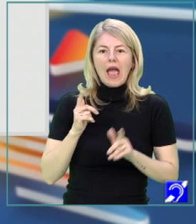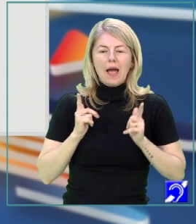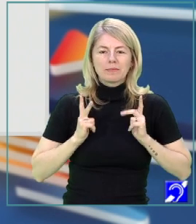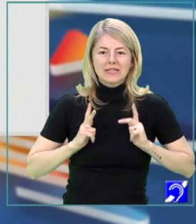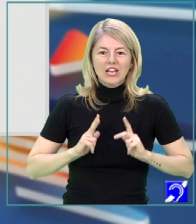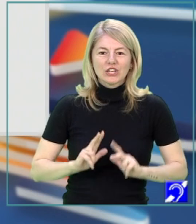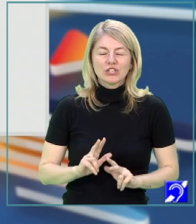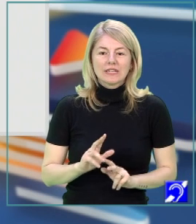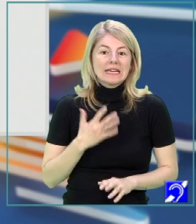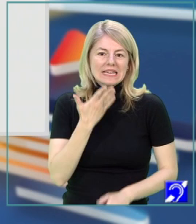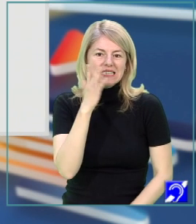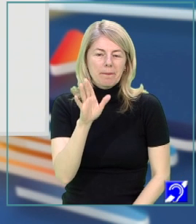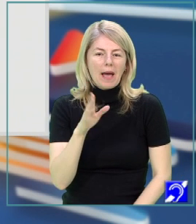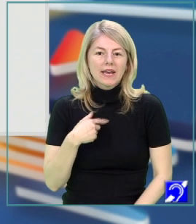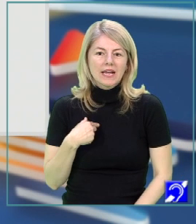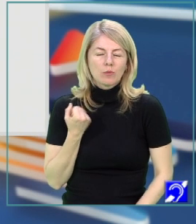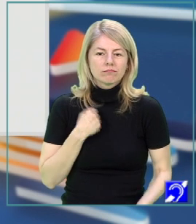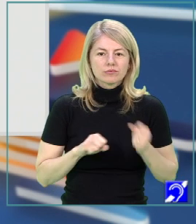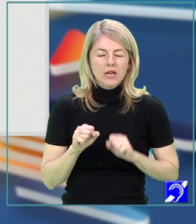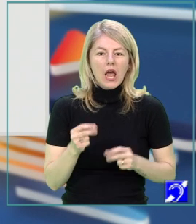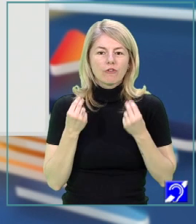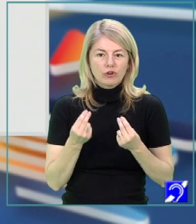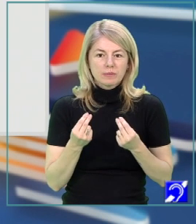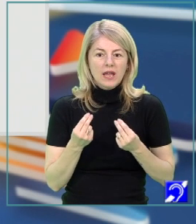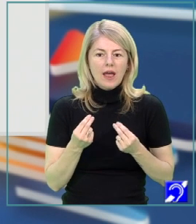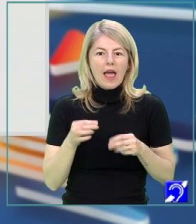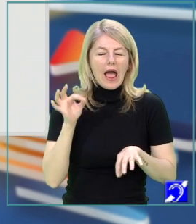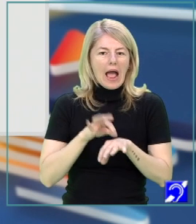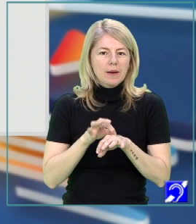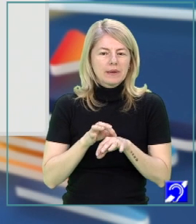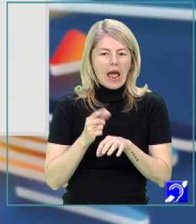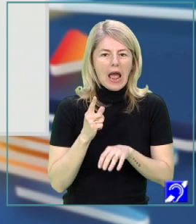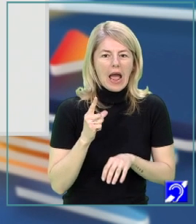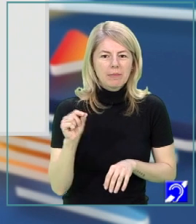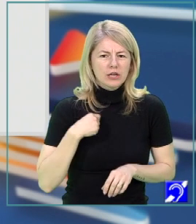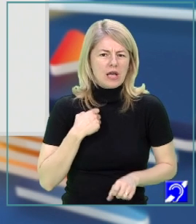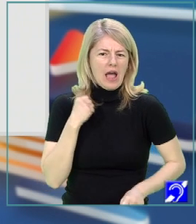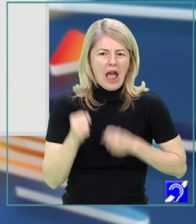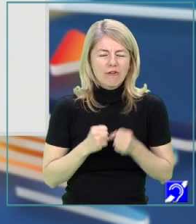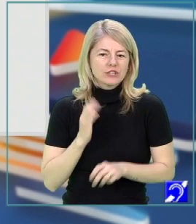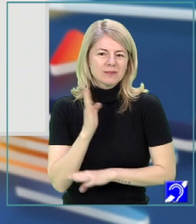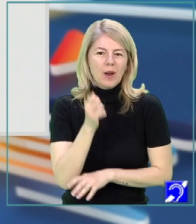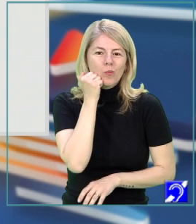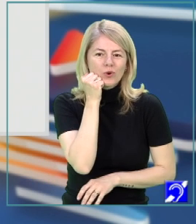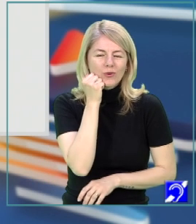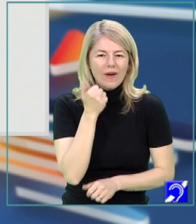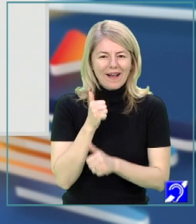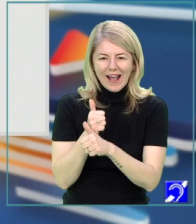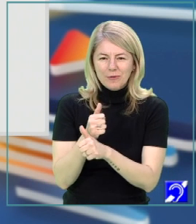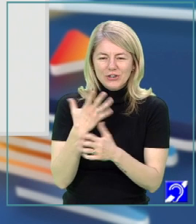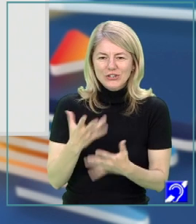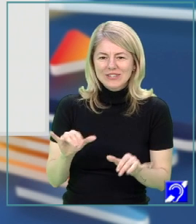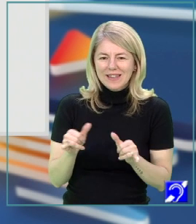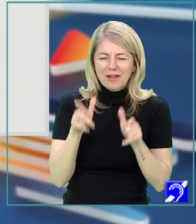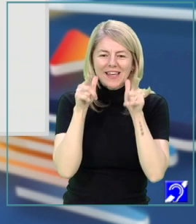nemişcat. Se pare că reflexul meu a avut cel mai bun efect. Brusc, am prins puțin curaj și am rupt-o la fugă spre bunicul, care urmărise această